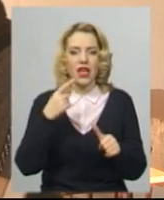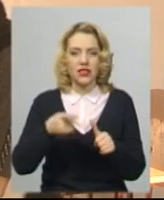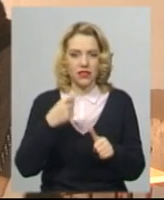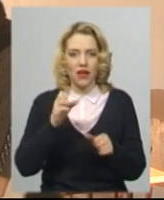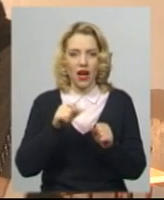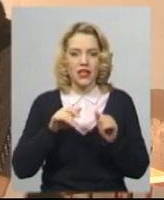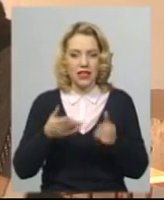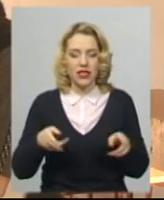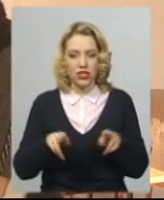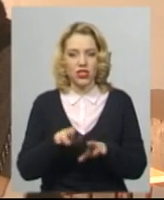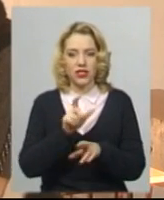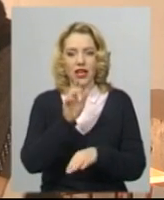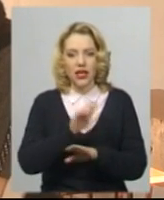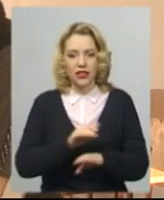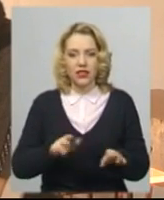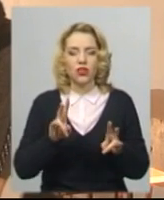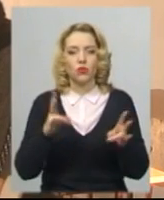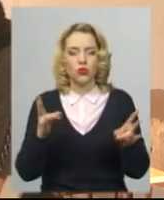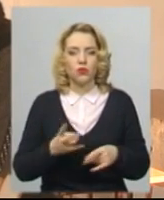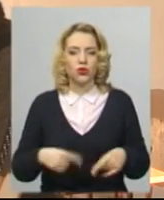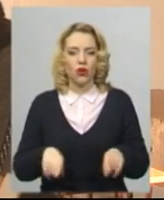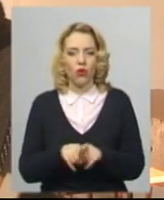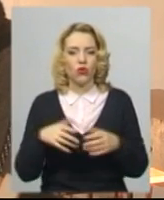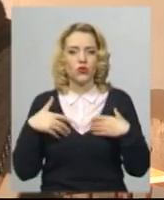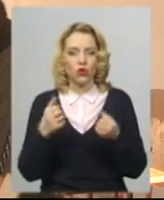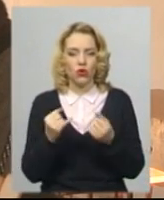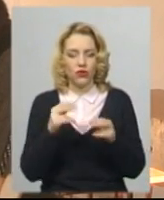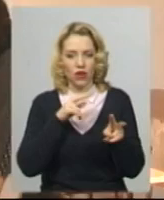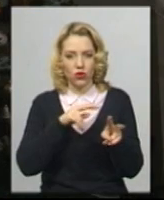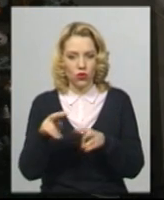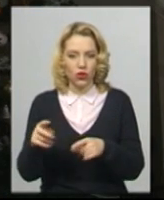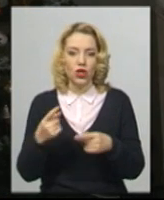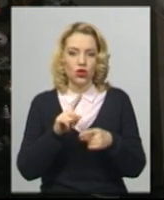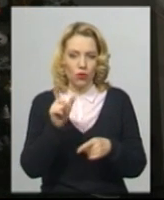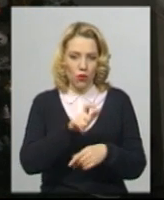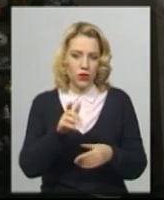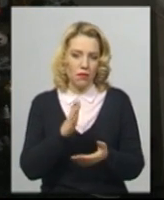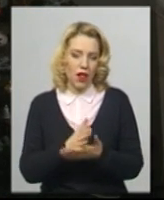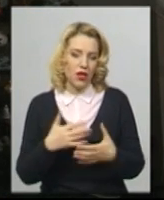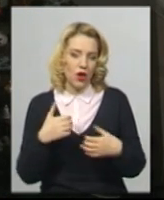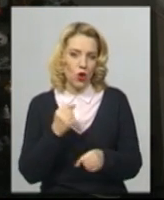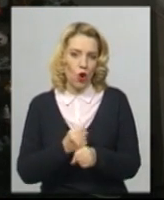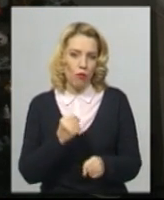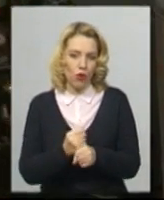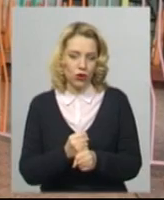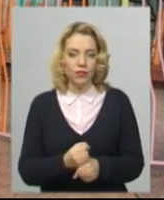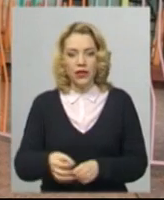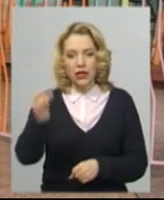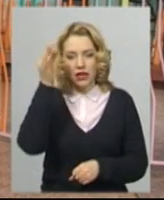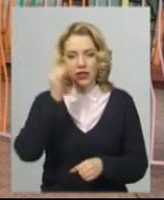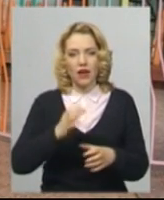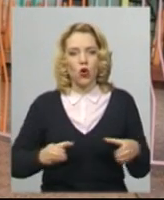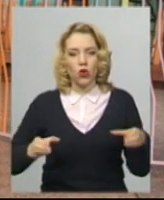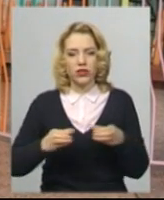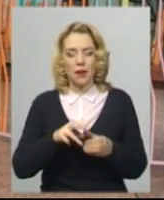залишилися ті діти, потребують цього оздоровлення і догляду, і відповідно люди мали роботу. Нагадаємо, колектив Маліївецького санаторію